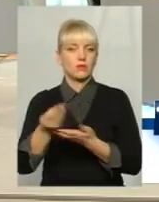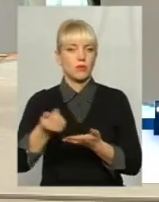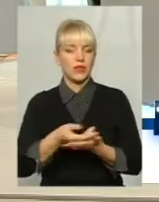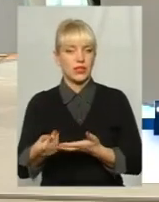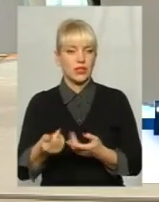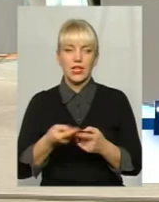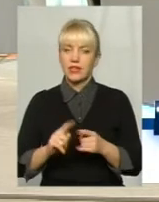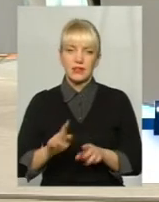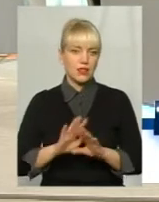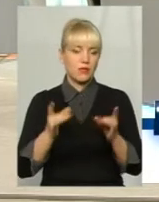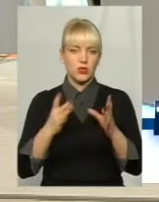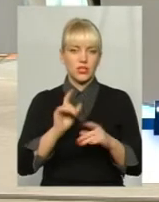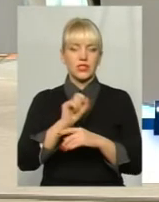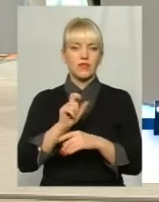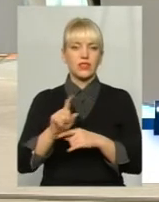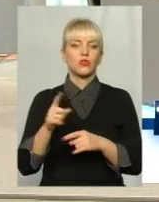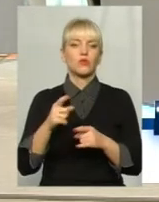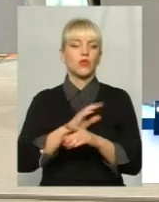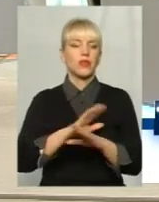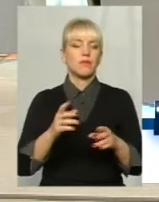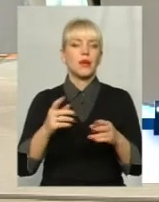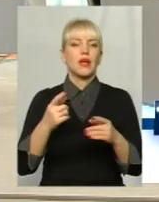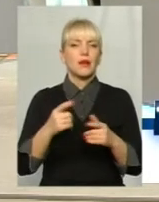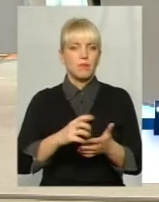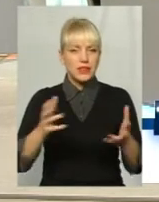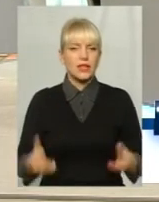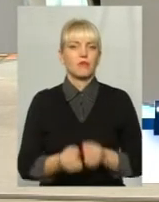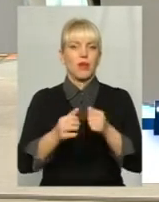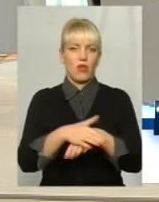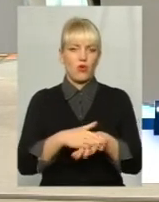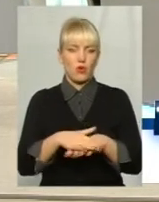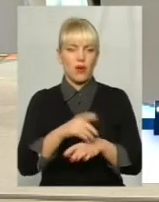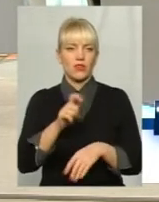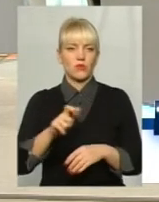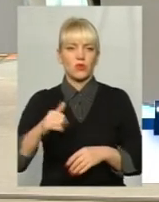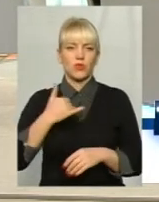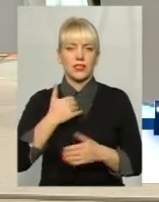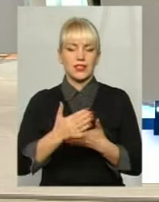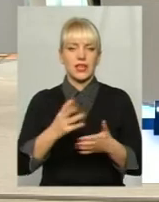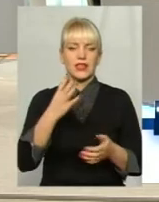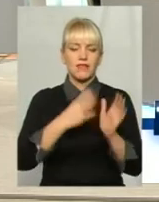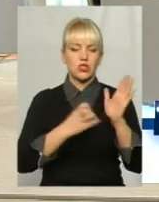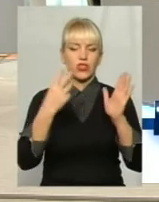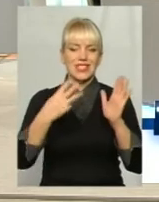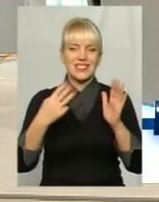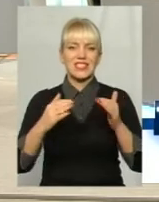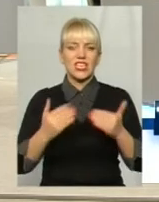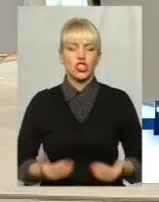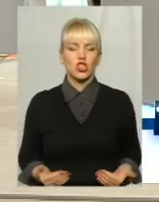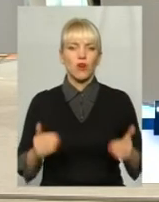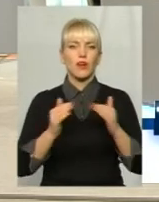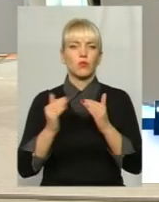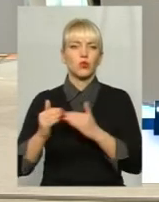звичайно, це непросте завдання, тому без підтримки громади, мешканців міста, а в нас в місті є 930 житлових будинків, які мають